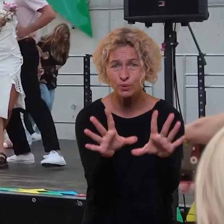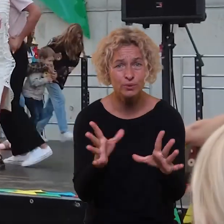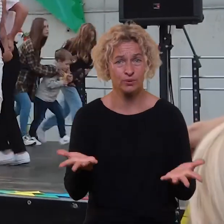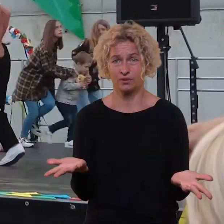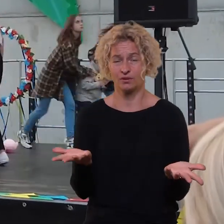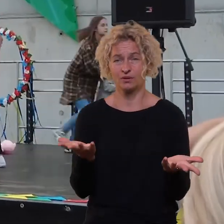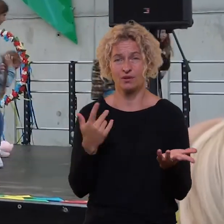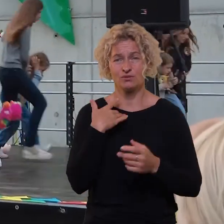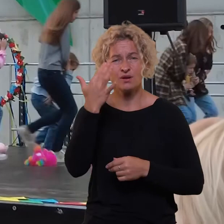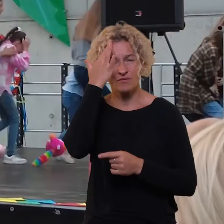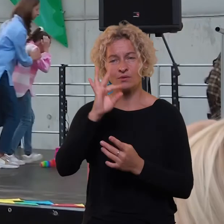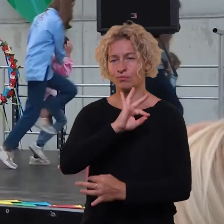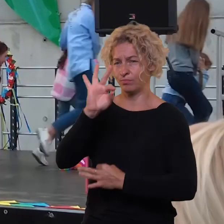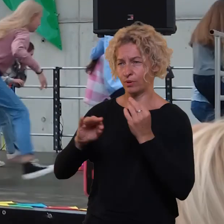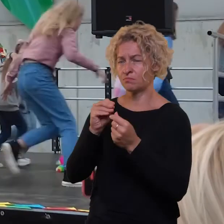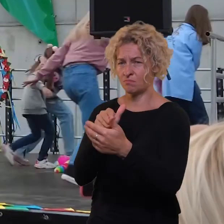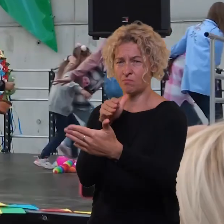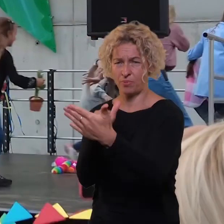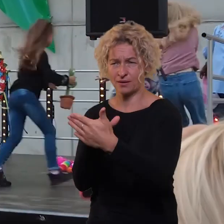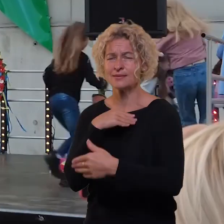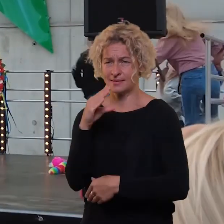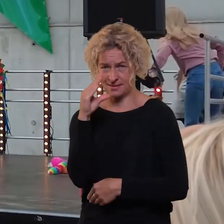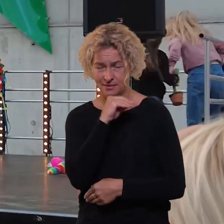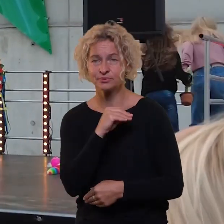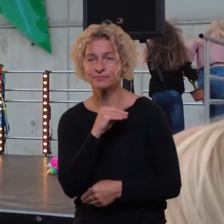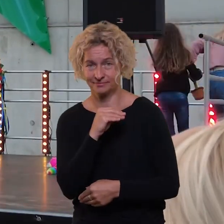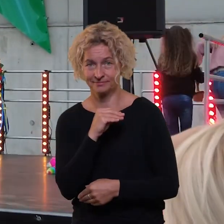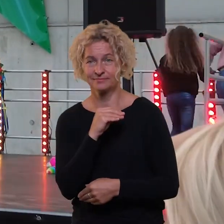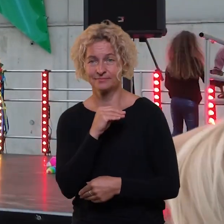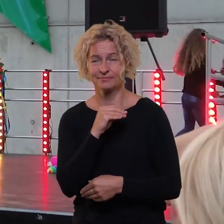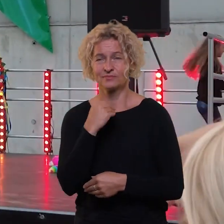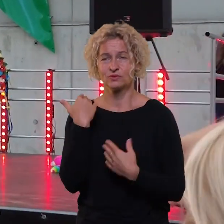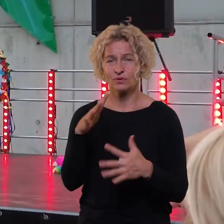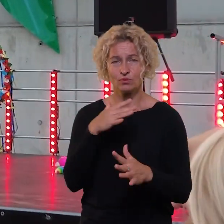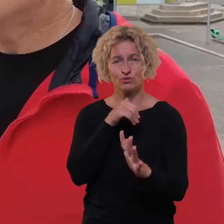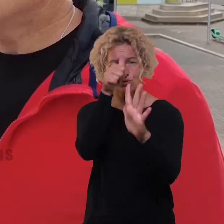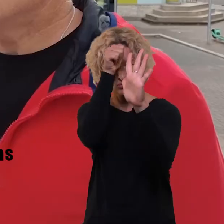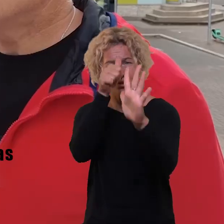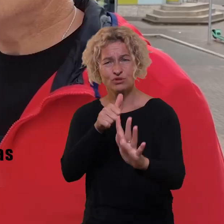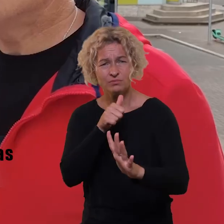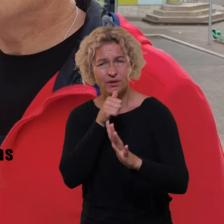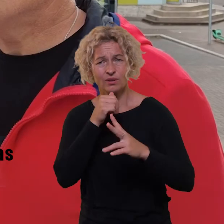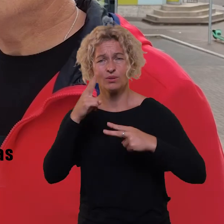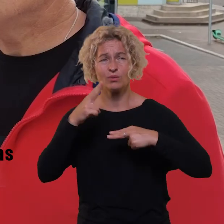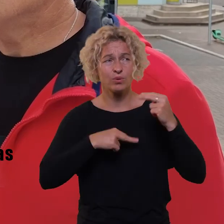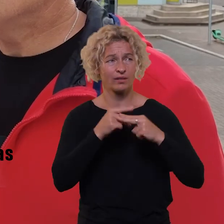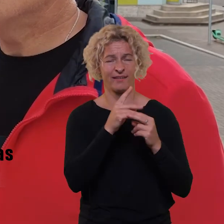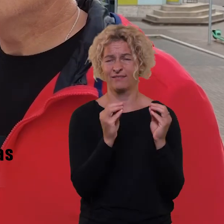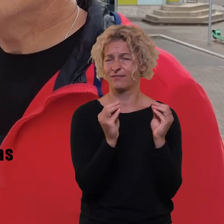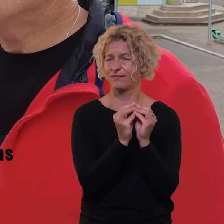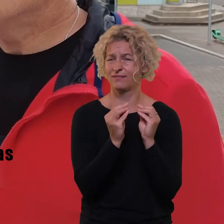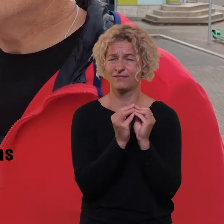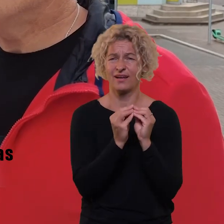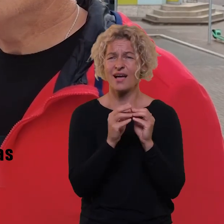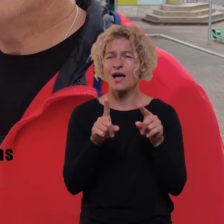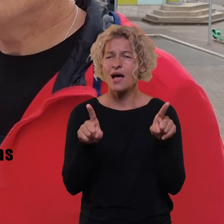Manau, kad tas projektas tikrai padės. Tarsi gyvenam jau ilgą pusę metų šitomuotikom ir tarsi susitrynė,